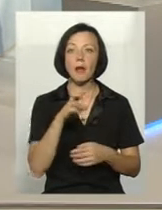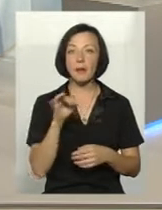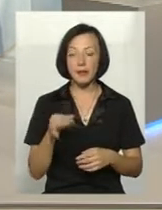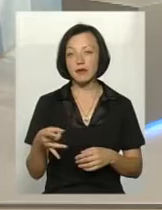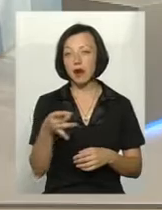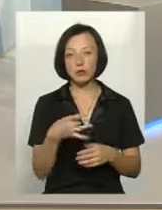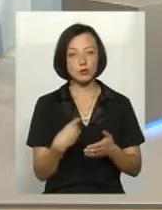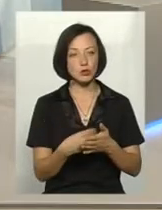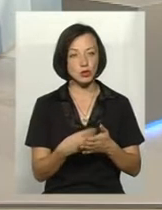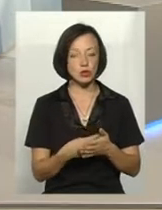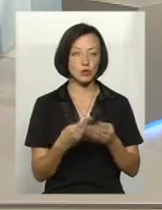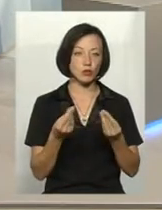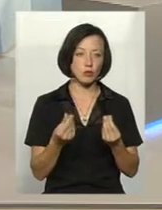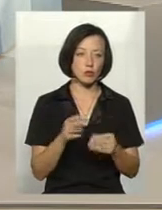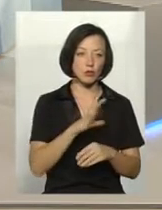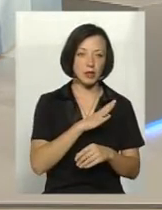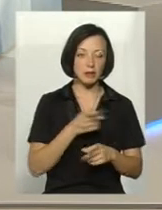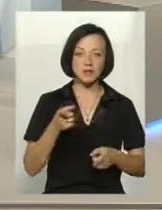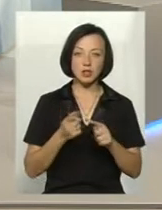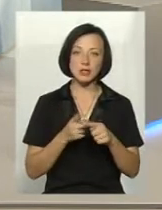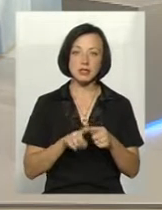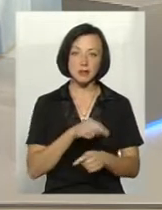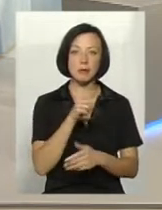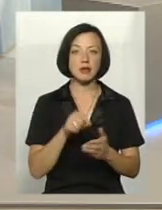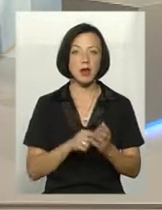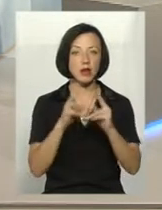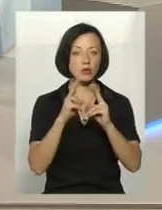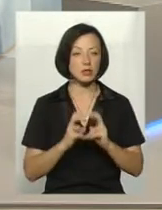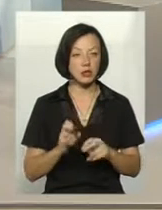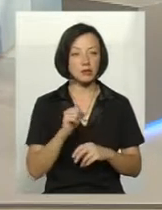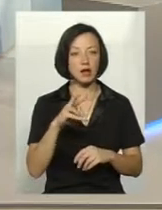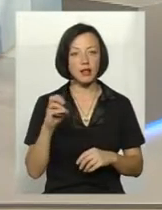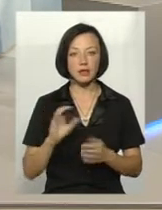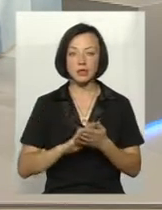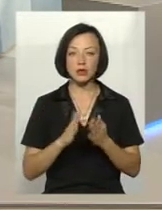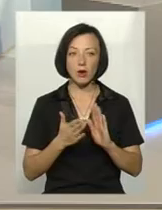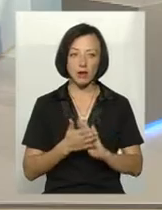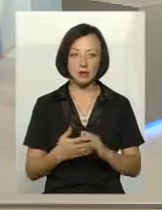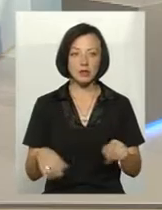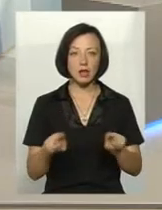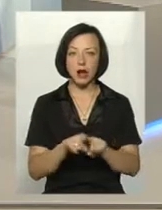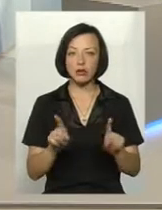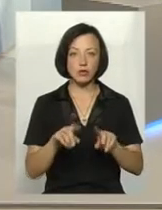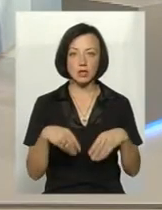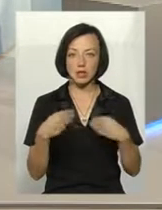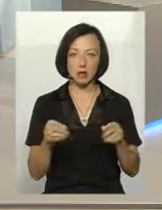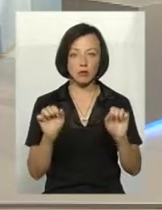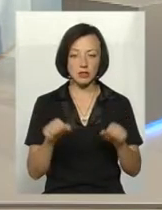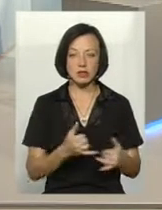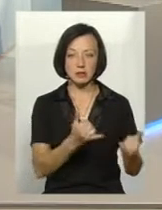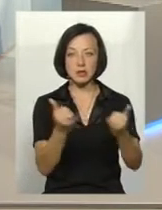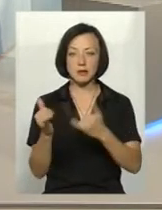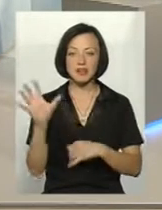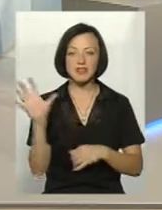звичайно, чи в місцевому бюджеті, звичайно, ці питання розглядалися. Але все-таки ситуація така, що не дає можливості забезпечити всі